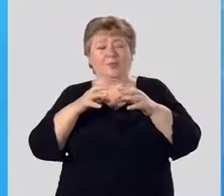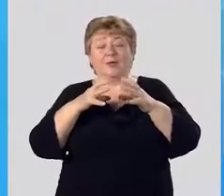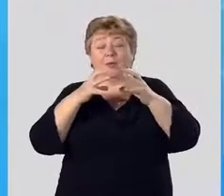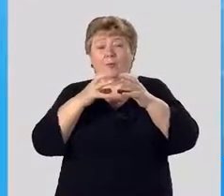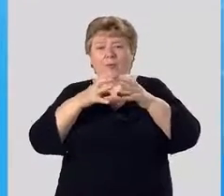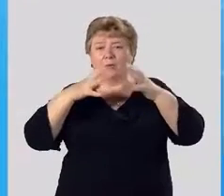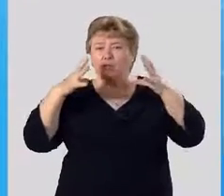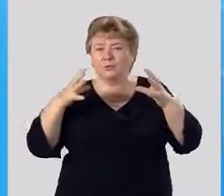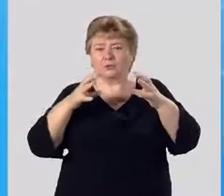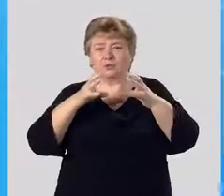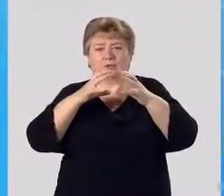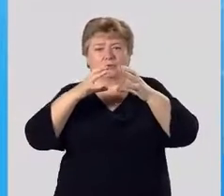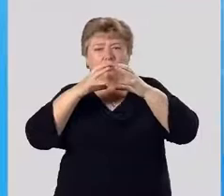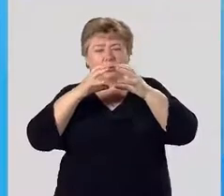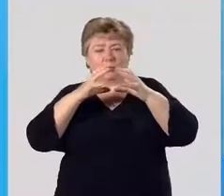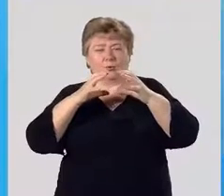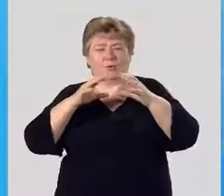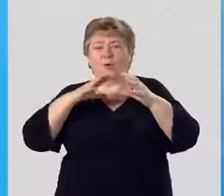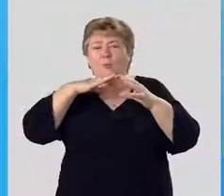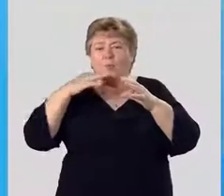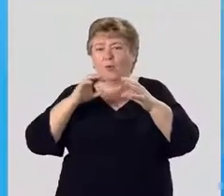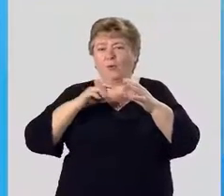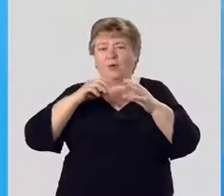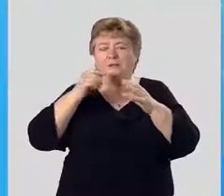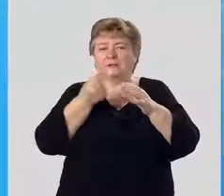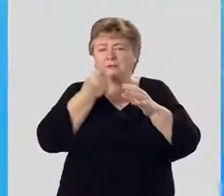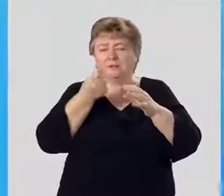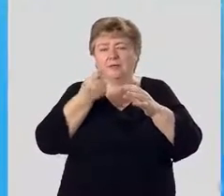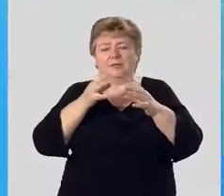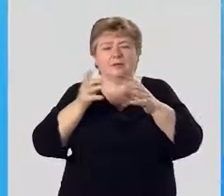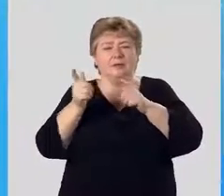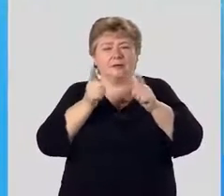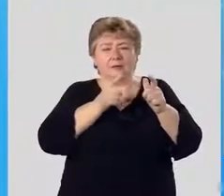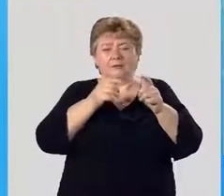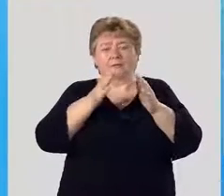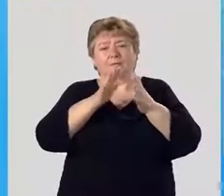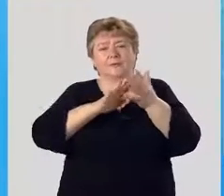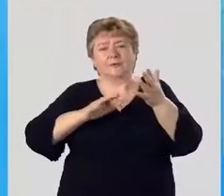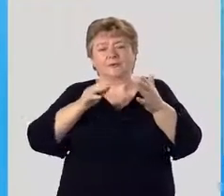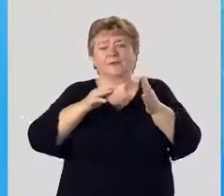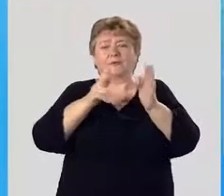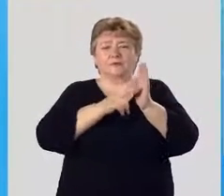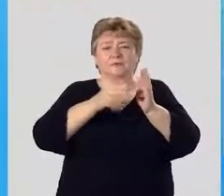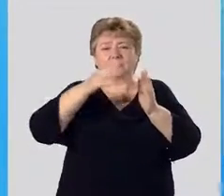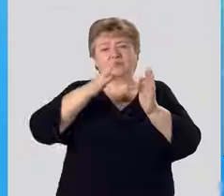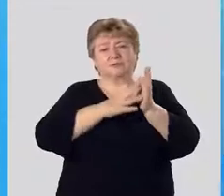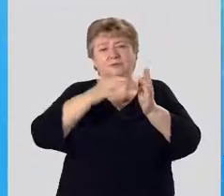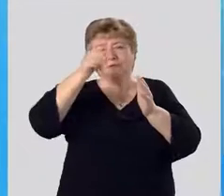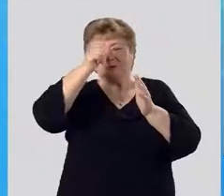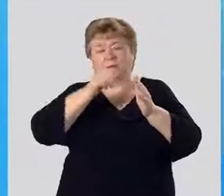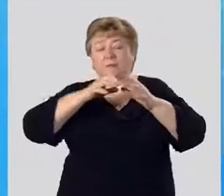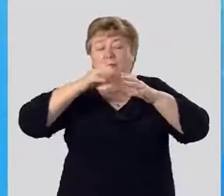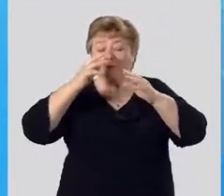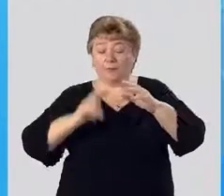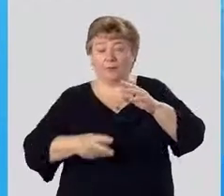Плоды большие, сферические, содержат много семян. Созревают в течение 8-9 месяцев, затем падают и